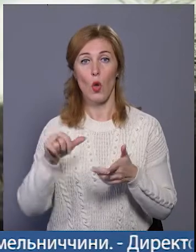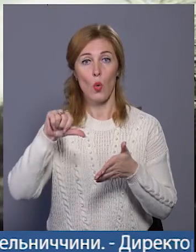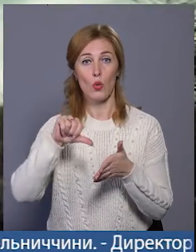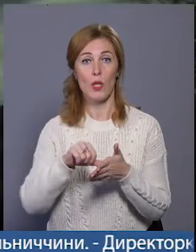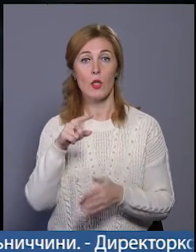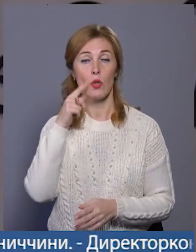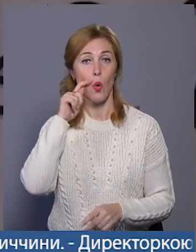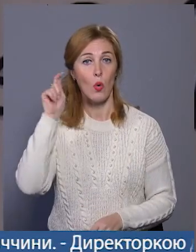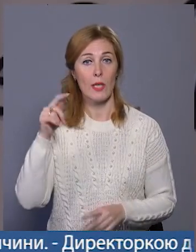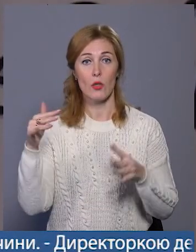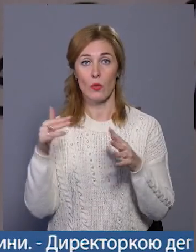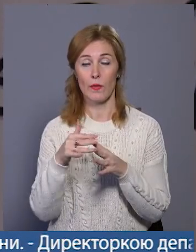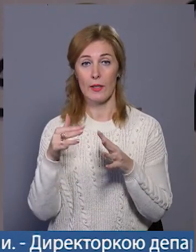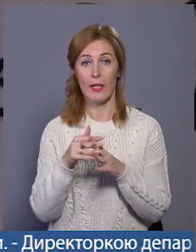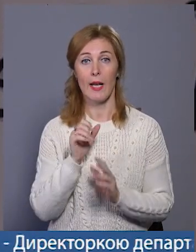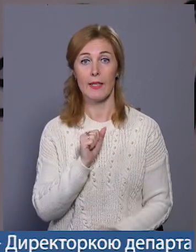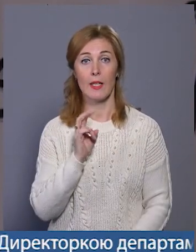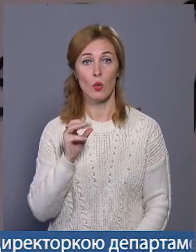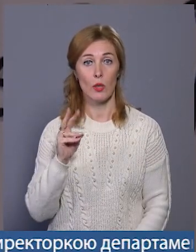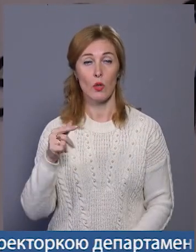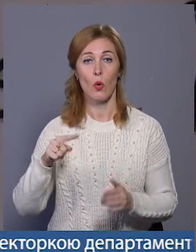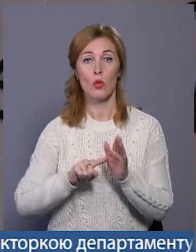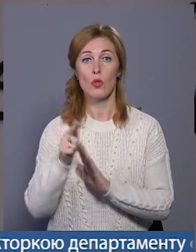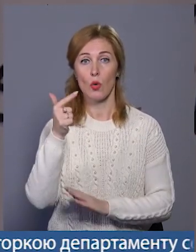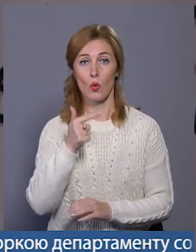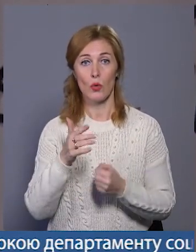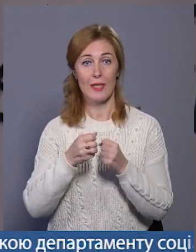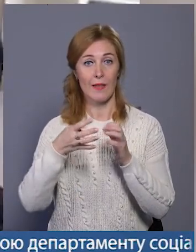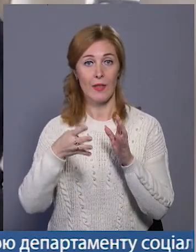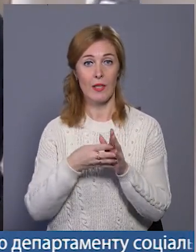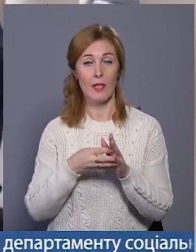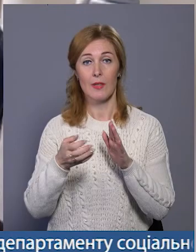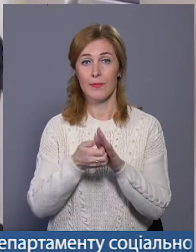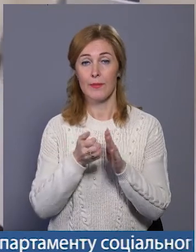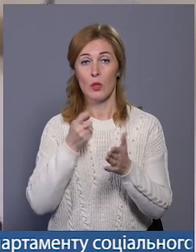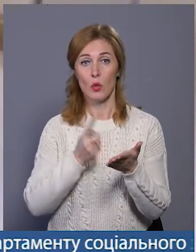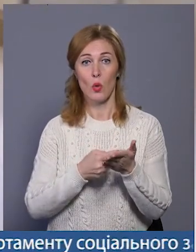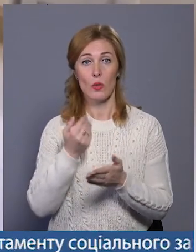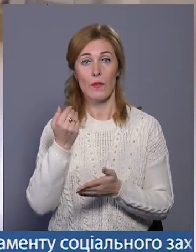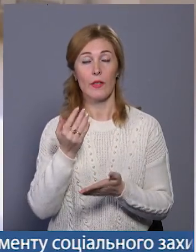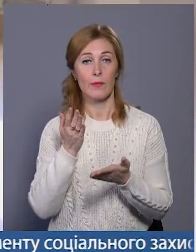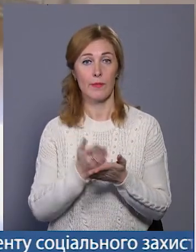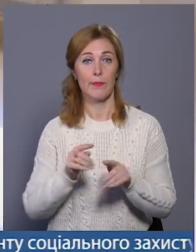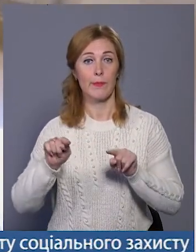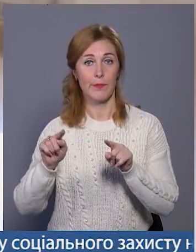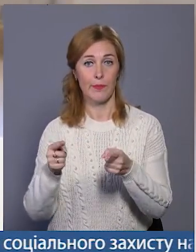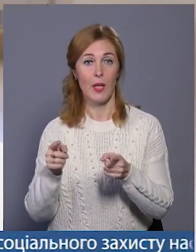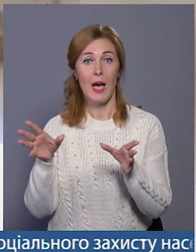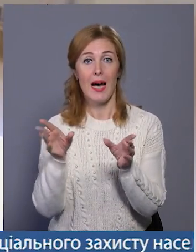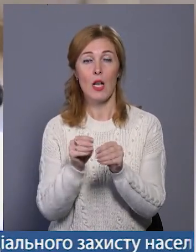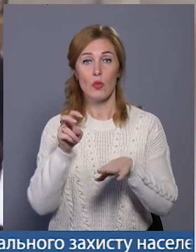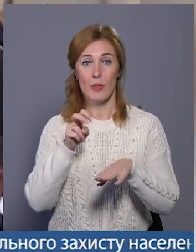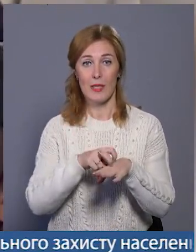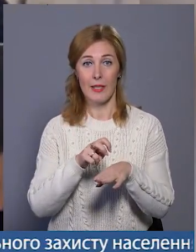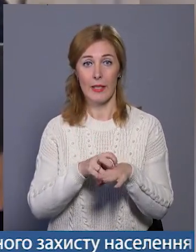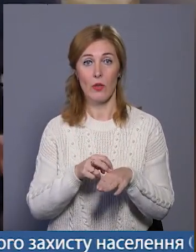-української війни Андрій Антоненко. З грудня 2019 року, попри брак доказів, він перебуває під арештом. Андрія разом із лікаркою Юлією